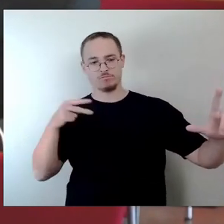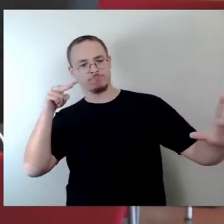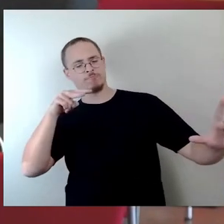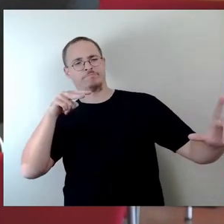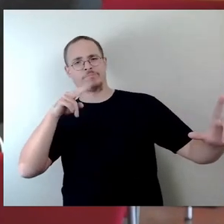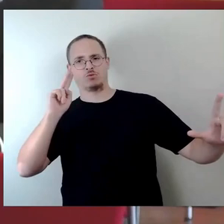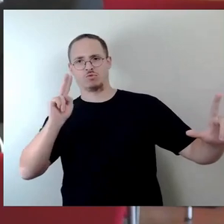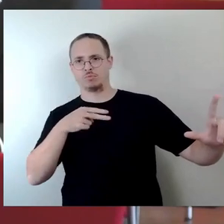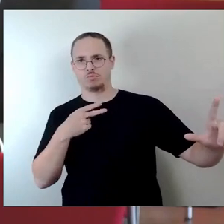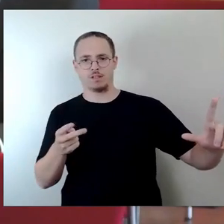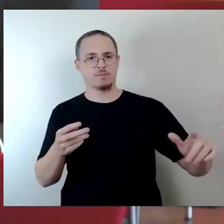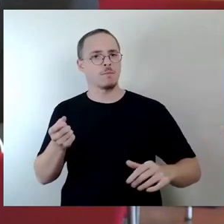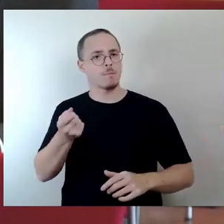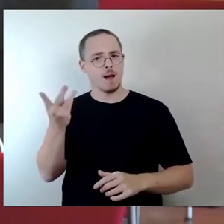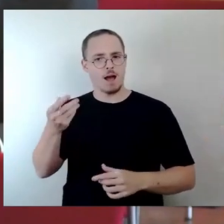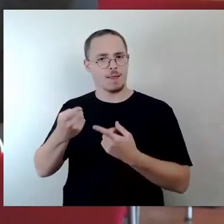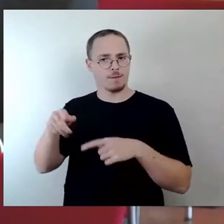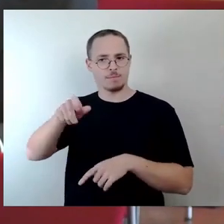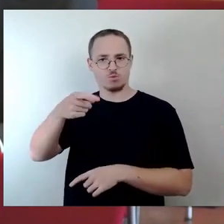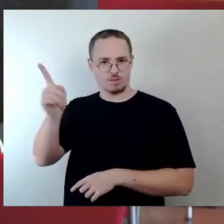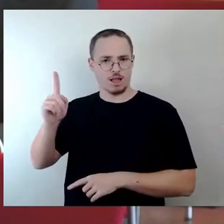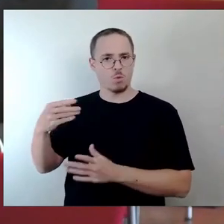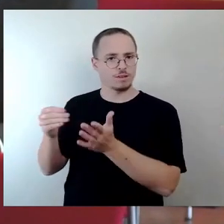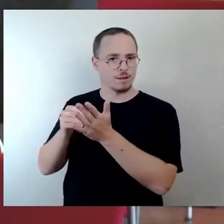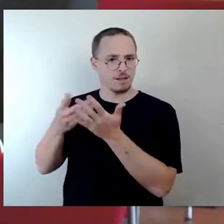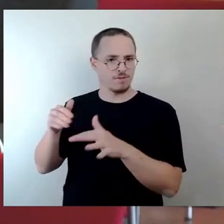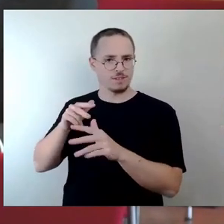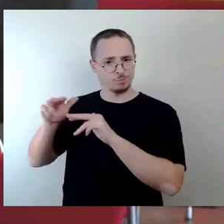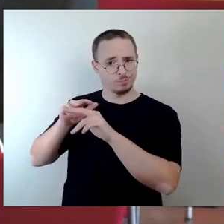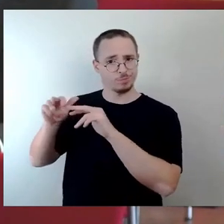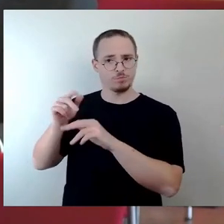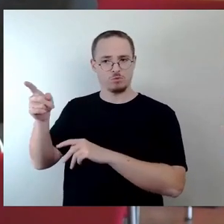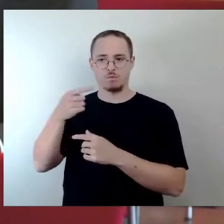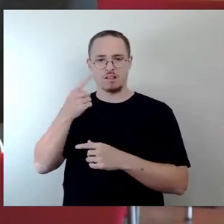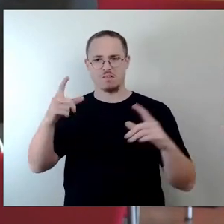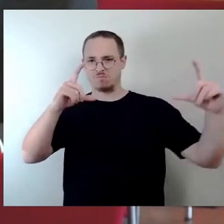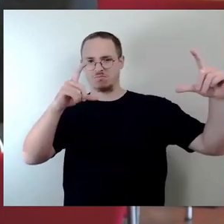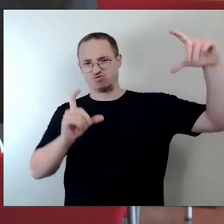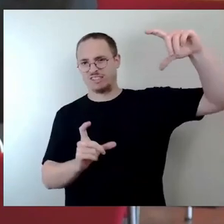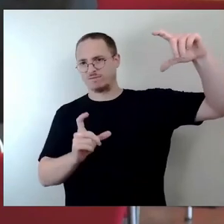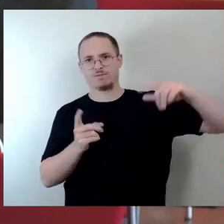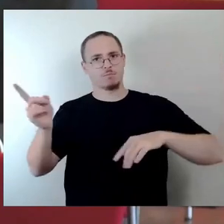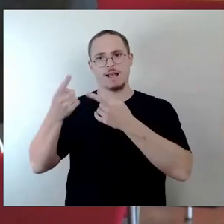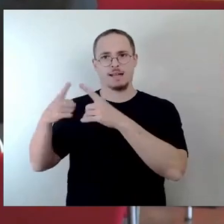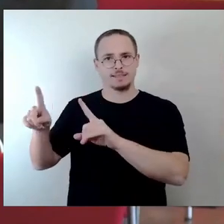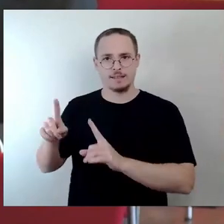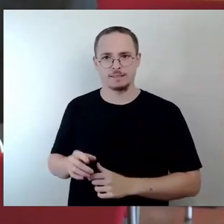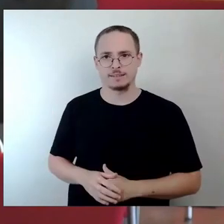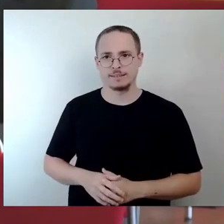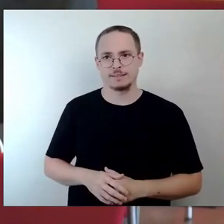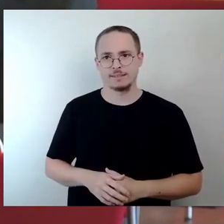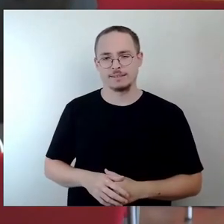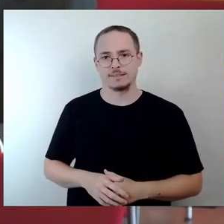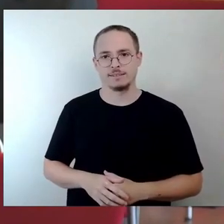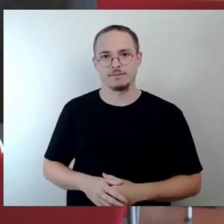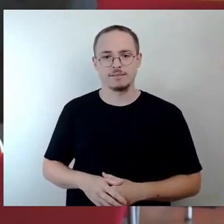anderes Bild. Und mich würde noch mal interessieren, warum muss es in Dresden immer noch ein Stück mehr sein? Kann man es nicht bei